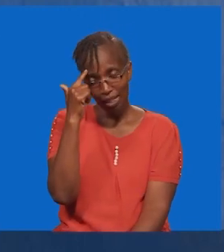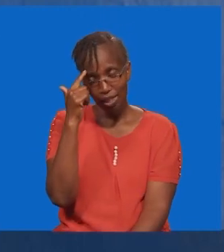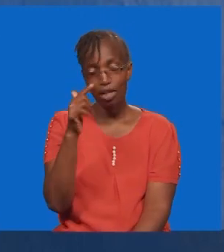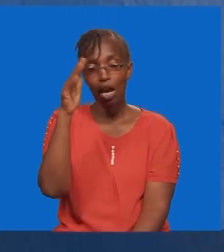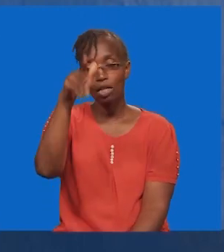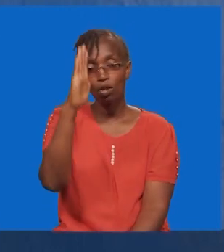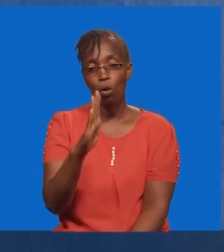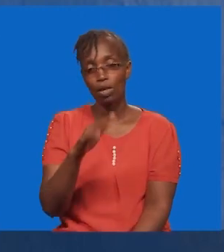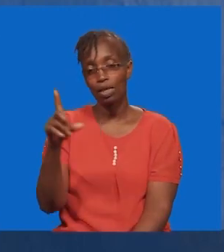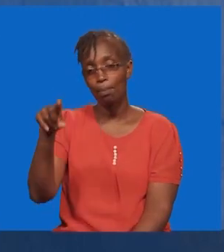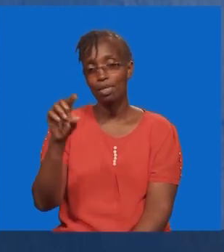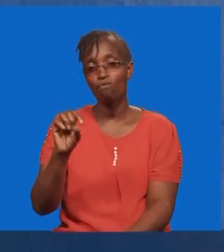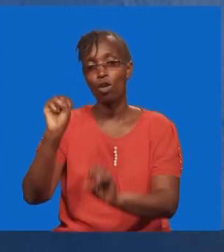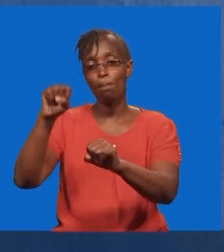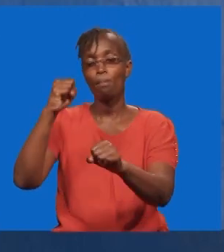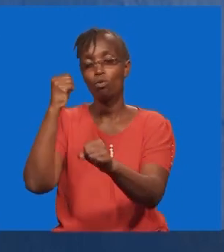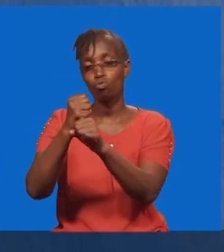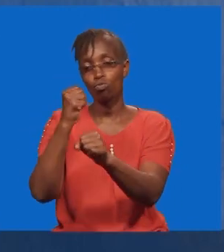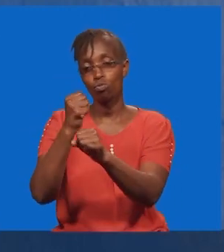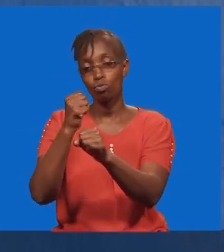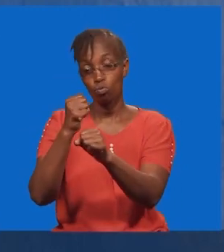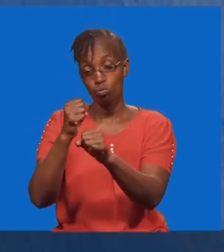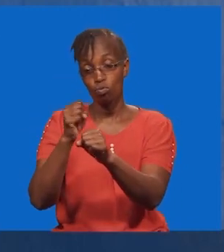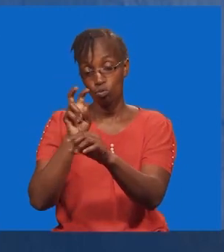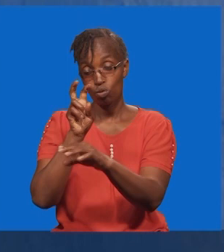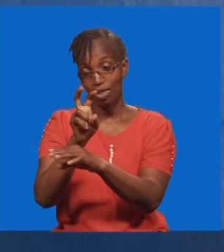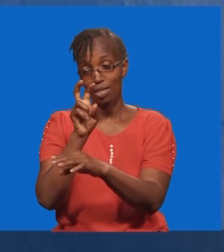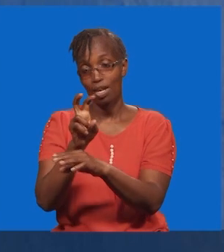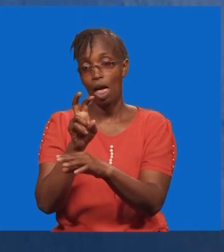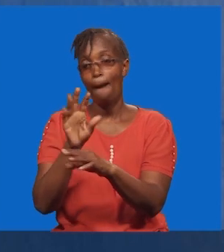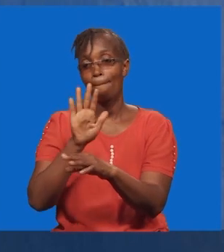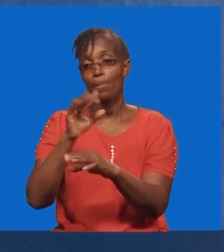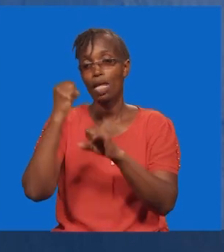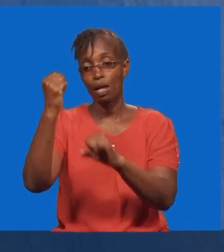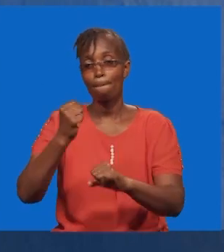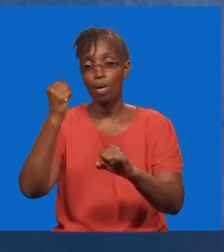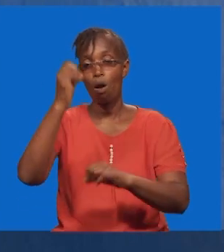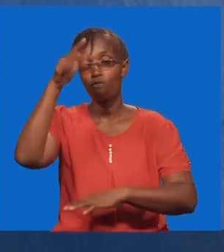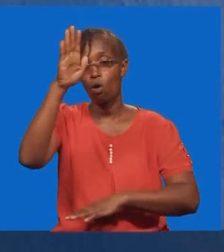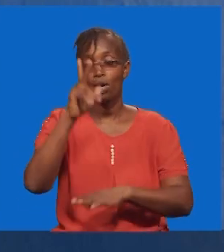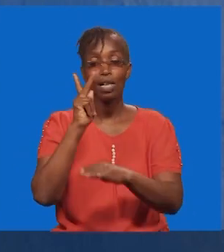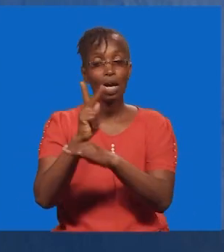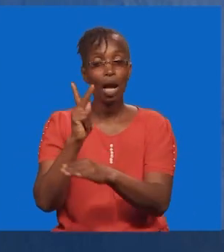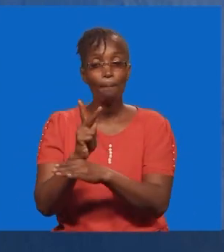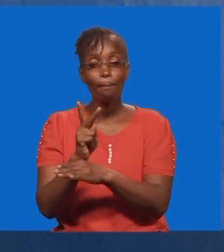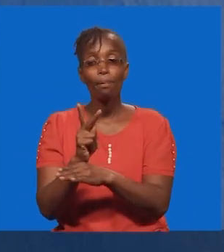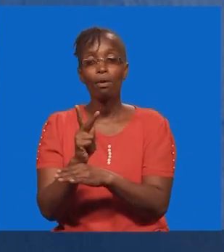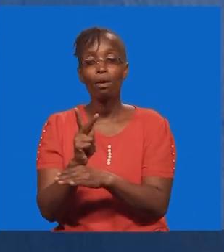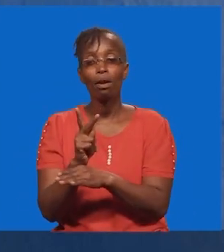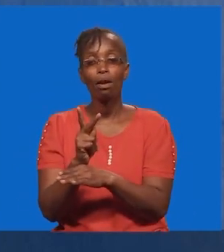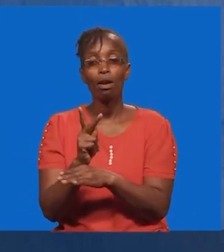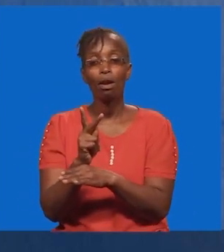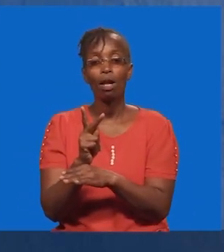Na utaweza kuona mwabu zaki. Kila wakati weka mawazo yako kwa mwenyezi Mungu. Usije